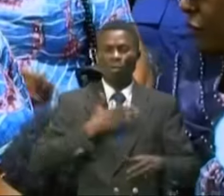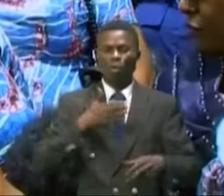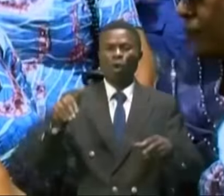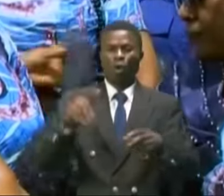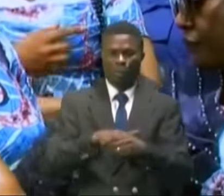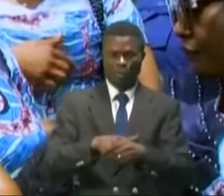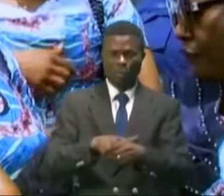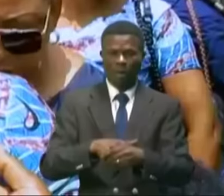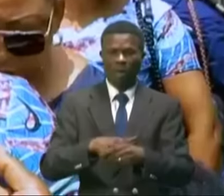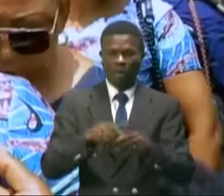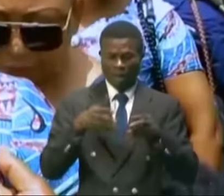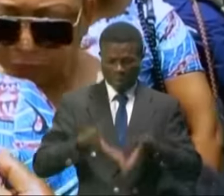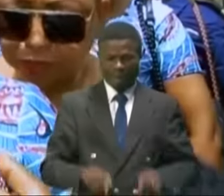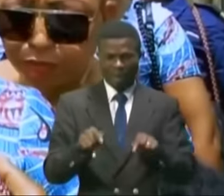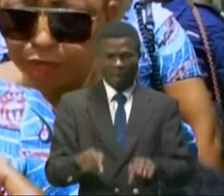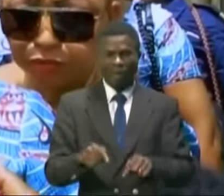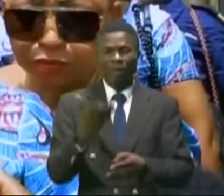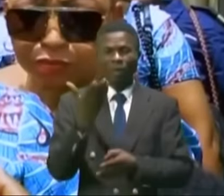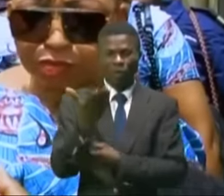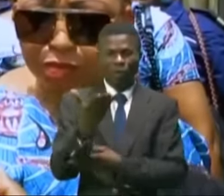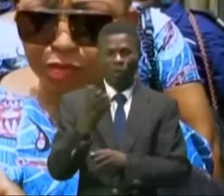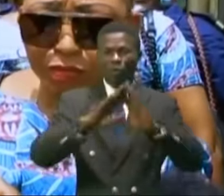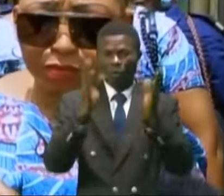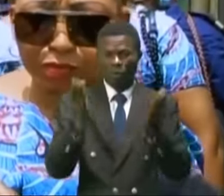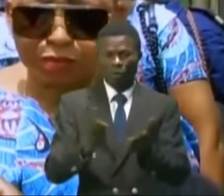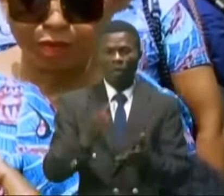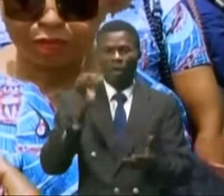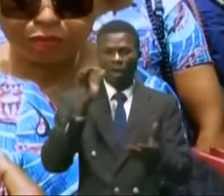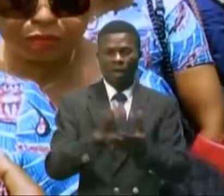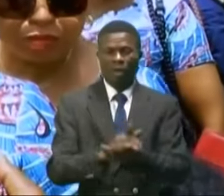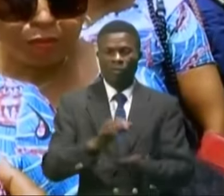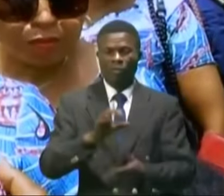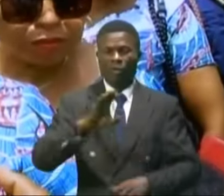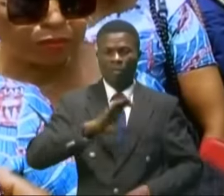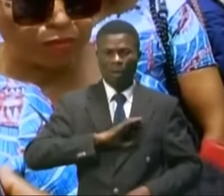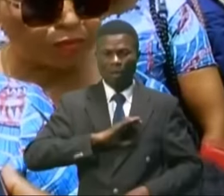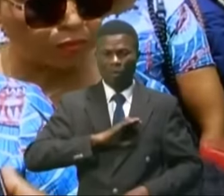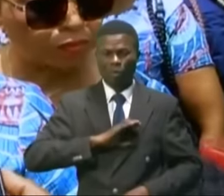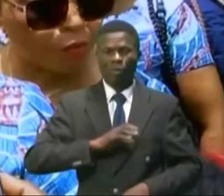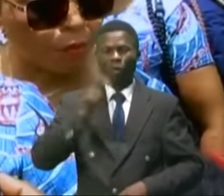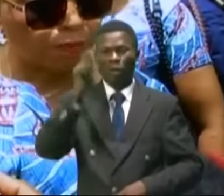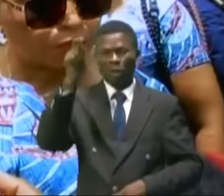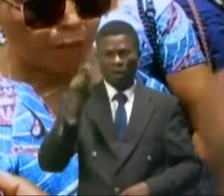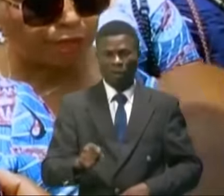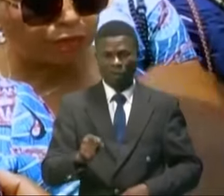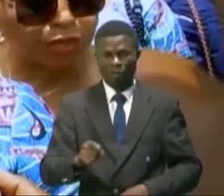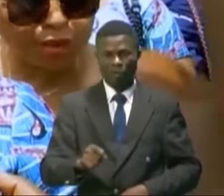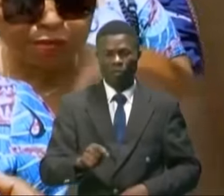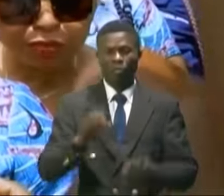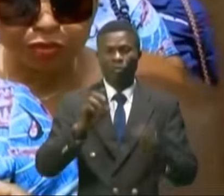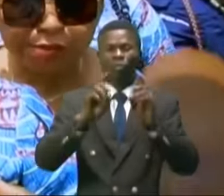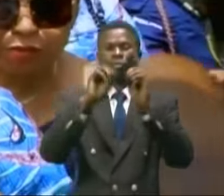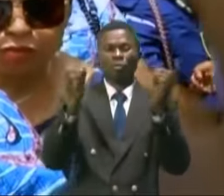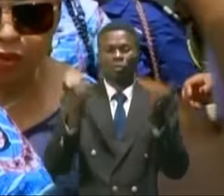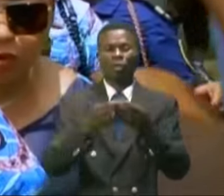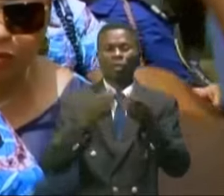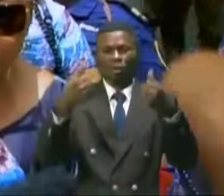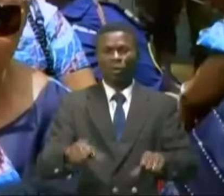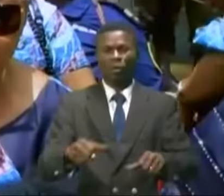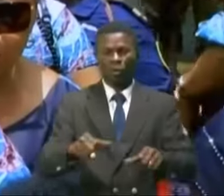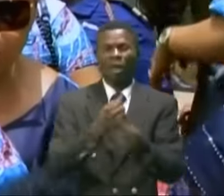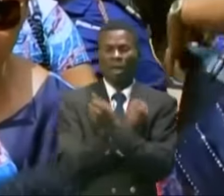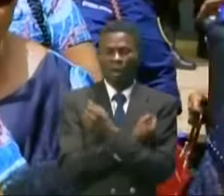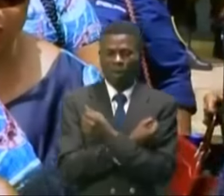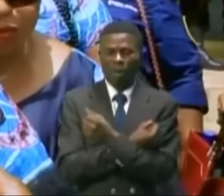commissaire général de la police. J'appelle à toutes les épouses de policiers à notre dévice et les respects, l'amour